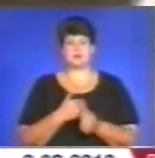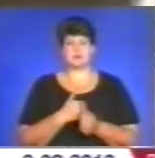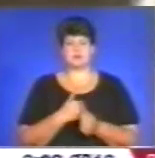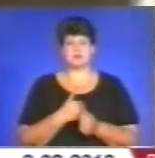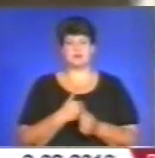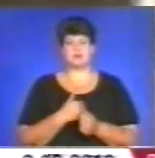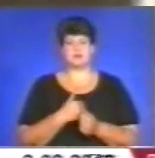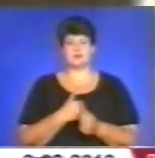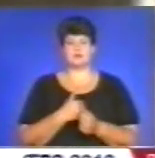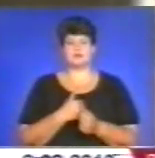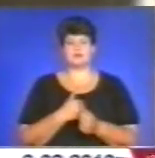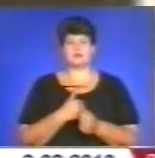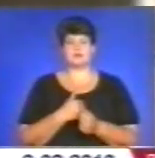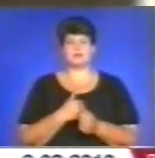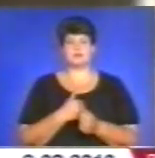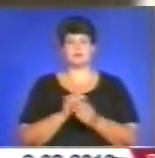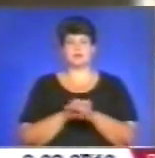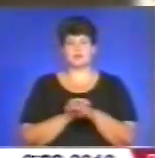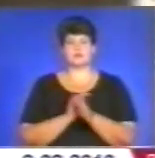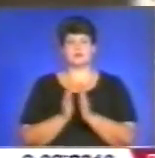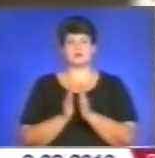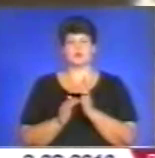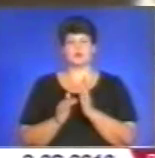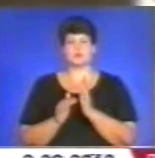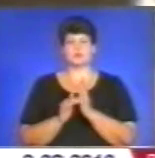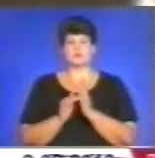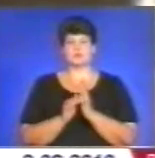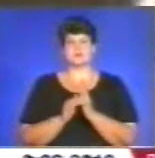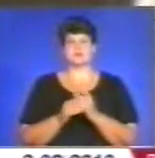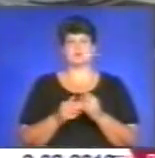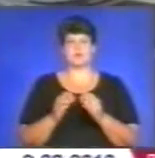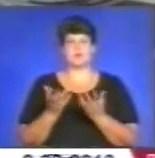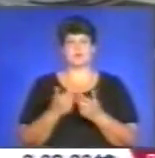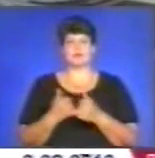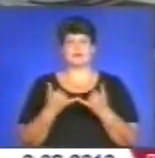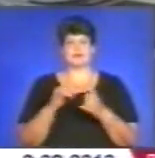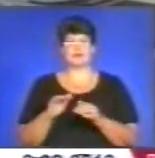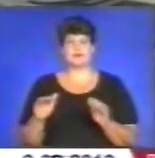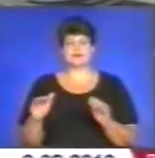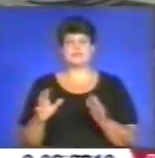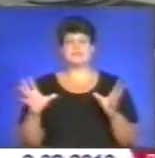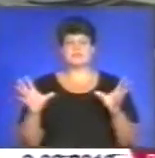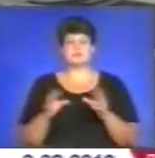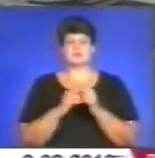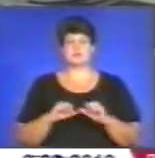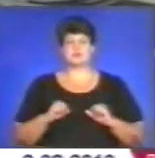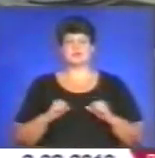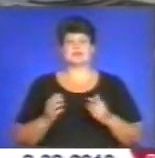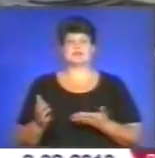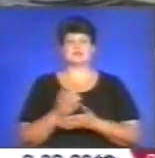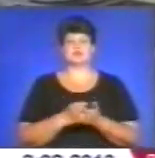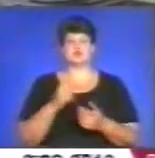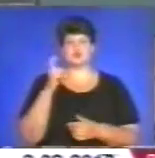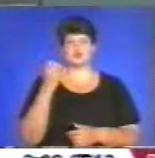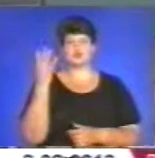допомогти на обладнання для дітей. Спільними зусиллями волонтери назбирали 104